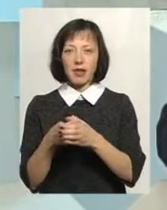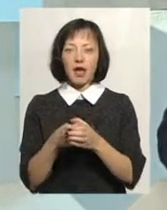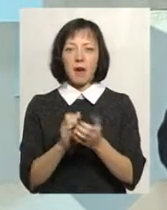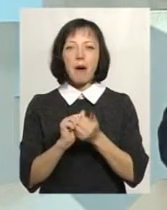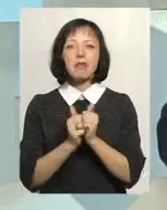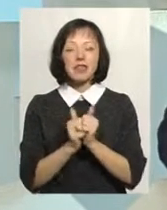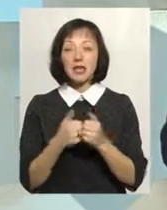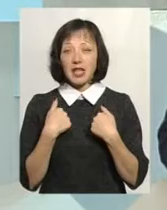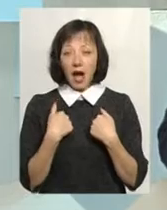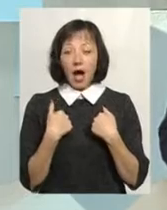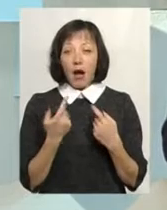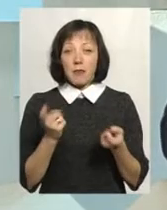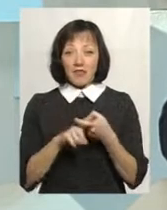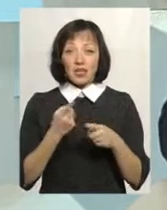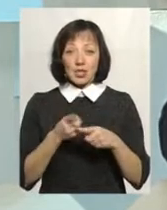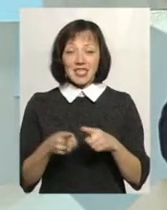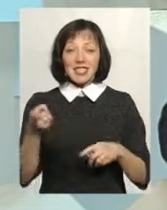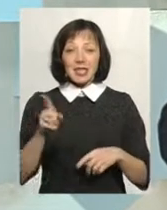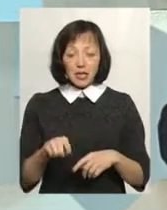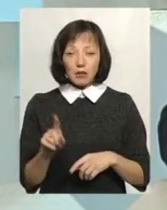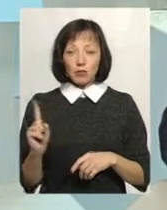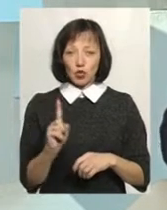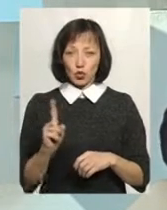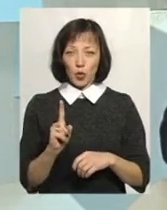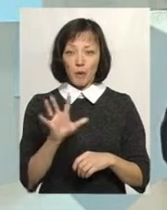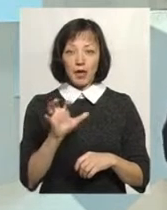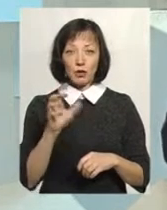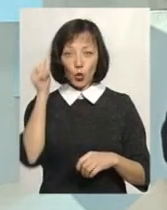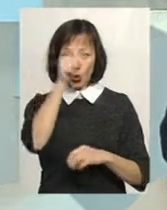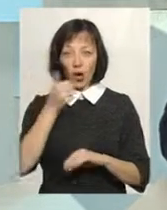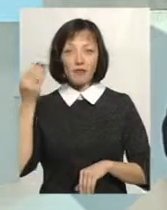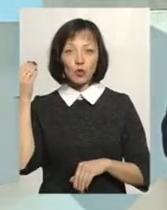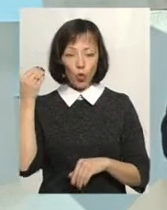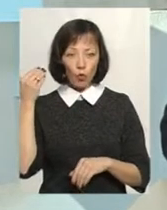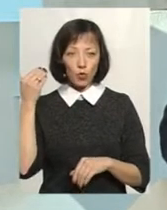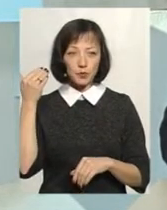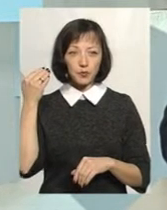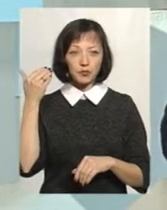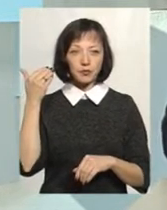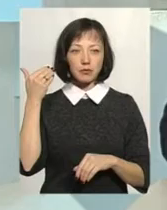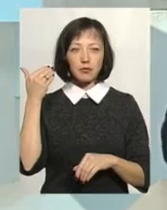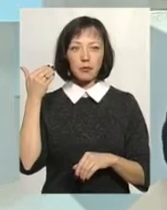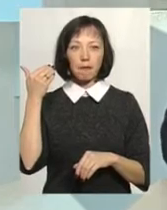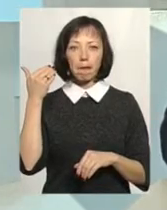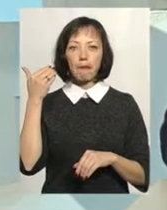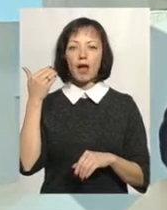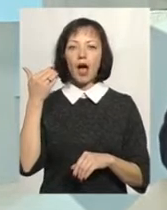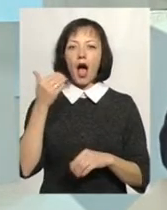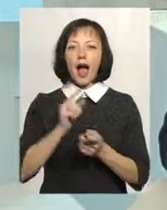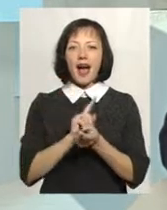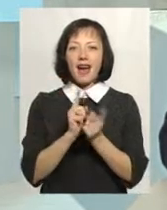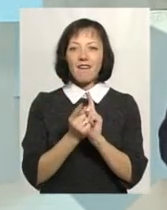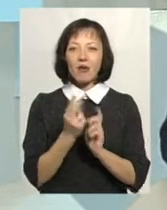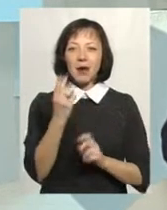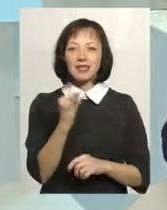це пов'язую саме з тим, що в 500 років тому протестантам і реформаціям вдалося